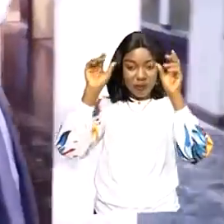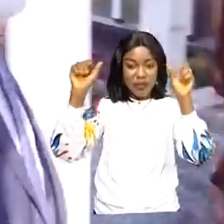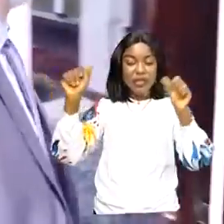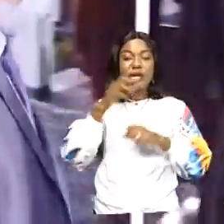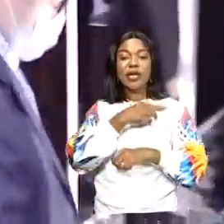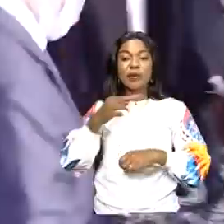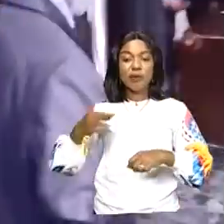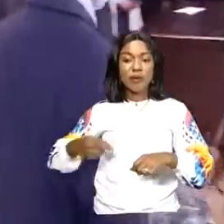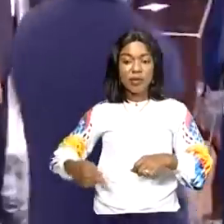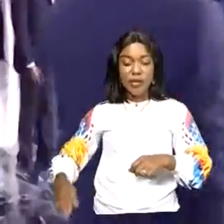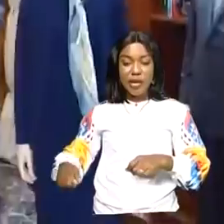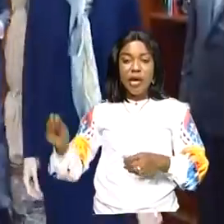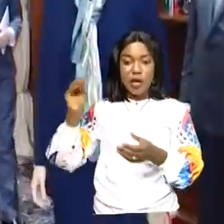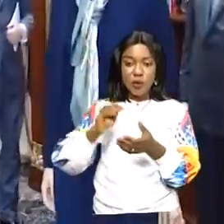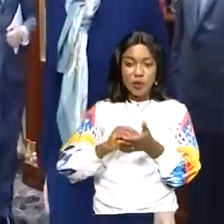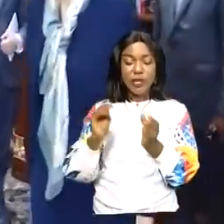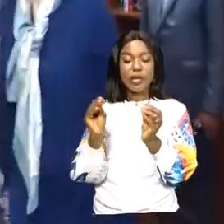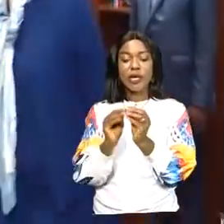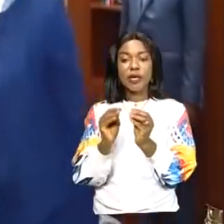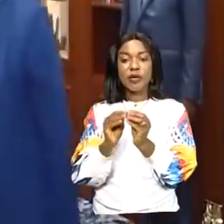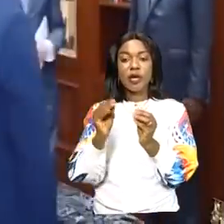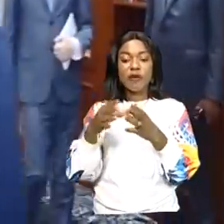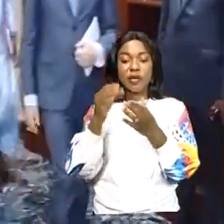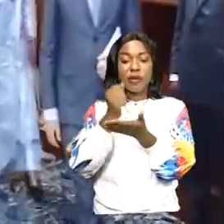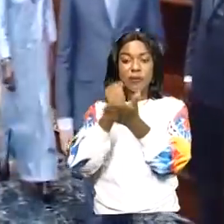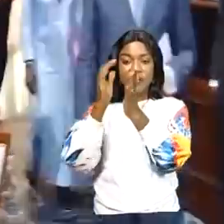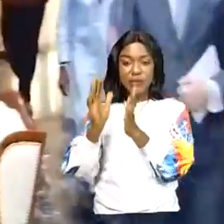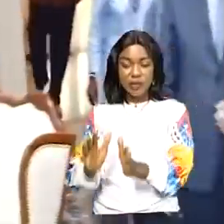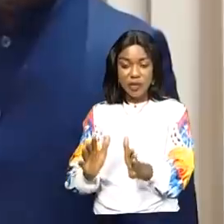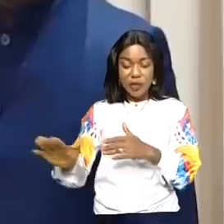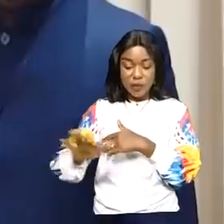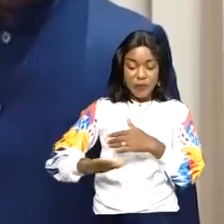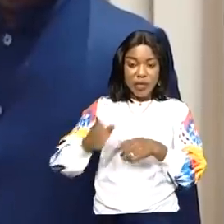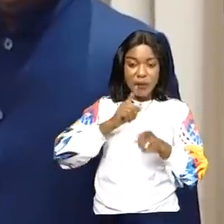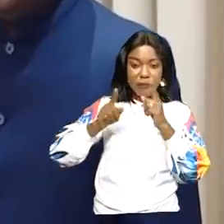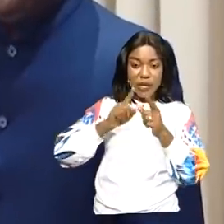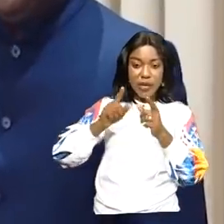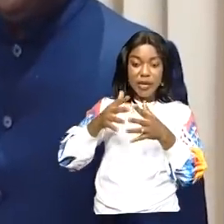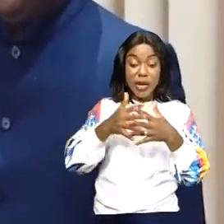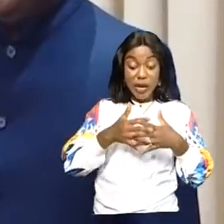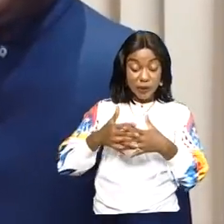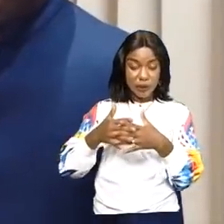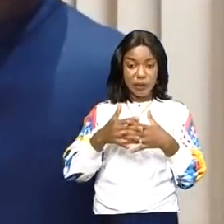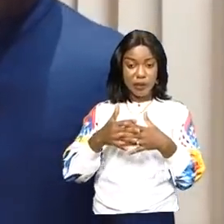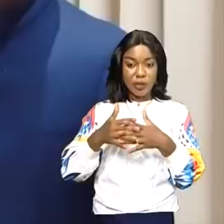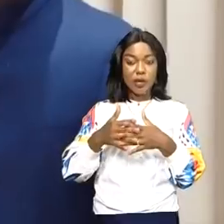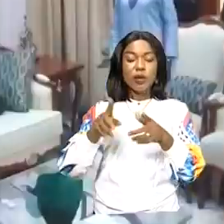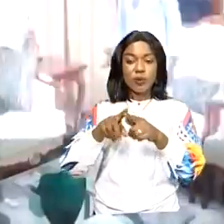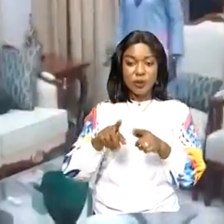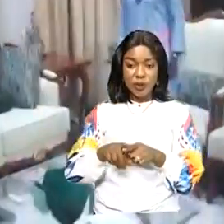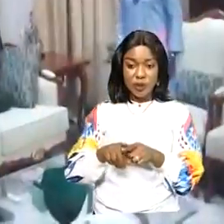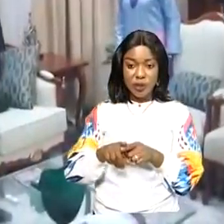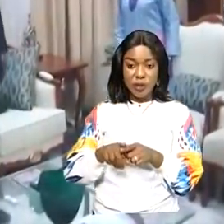Tshiseké Tchilombo, a eu des entretiens avec l'ambassadeur de Grande-Bretagne en RDC, Émilie Maltmann. Le Royaume-Uni